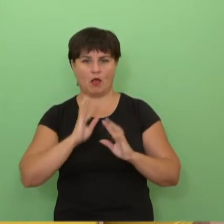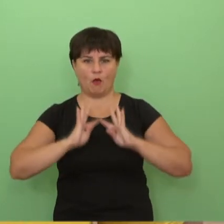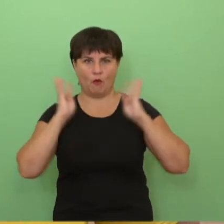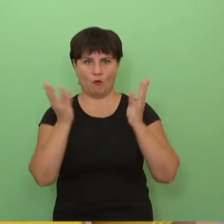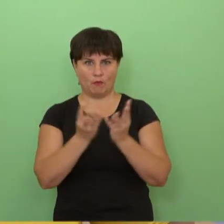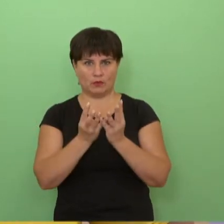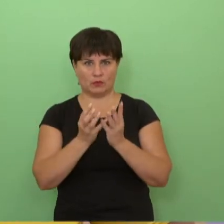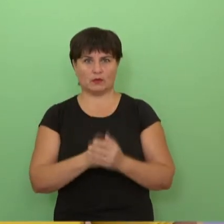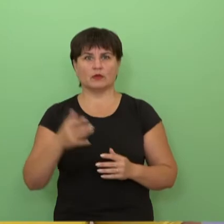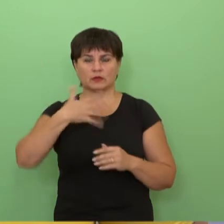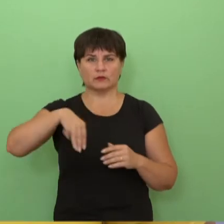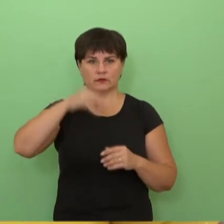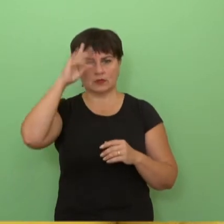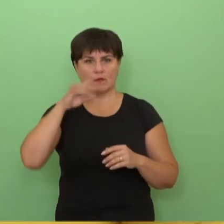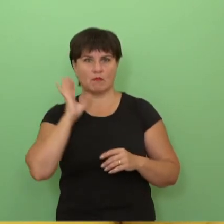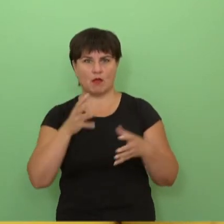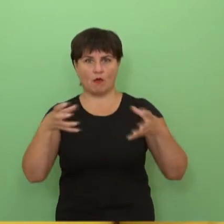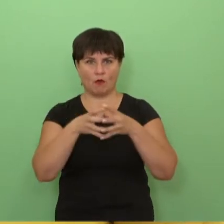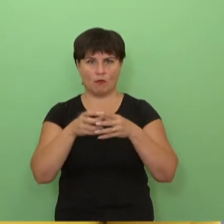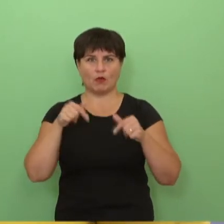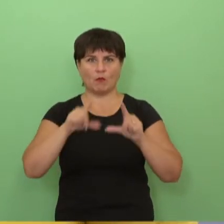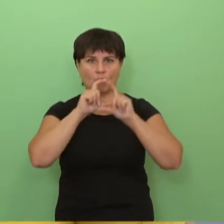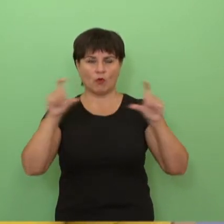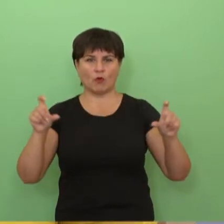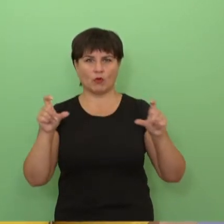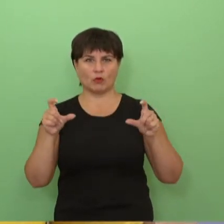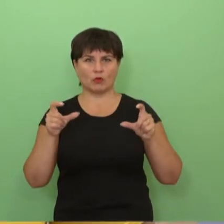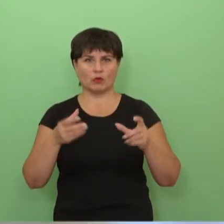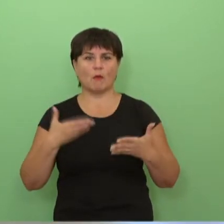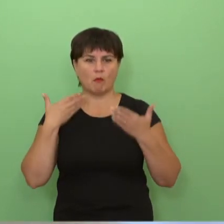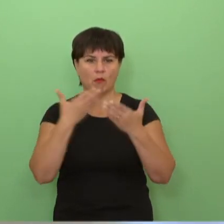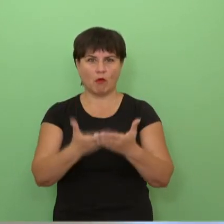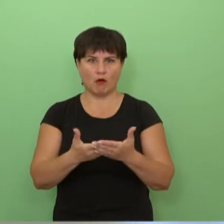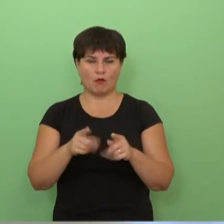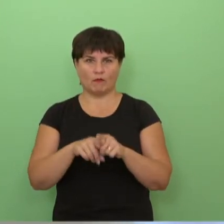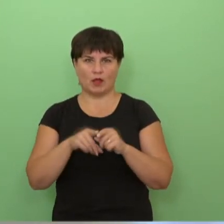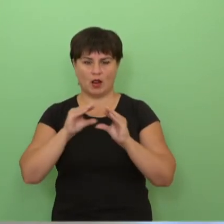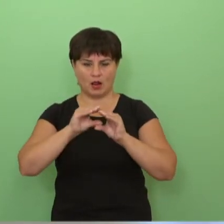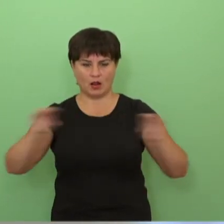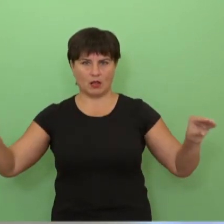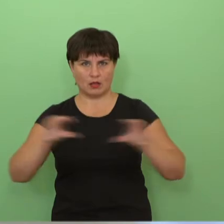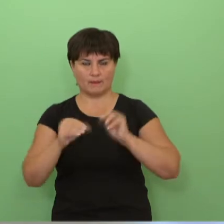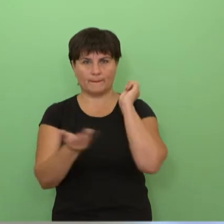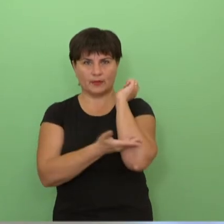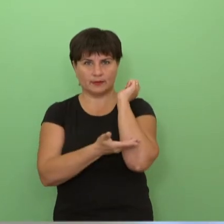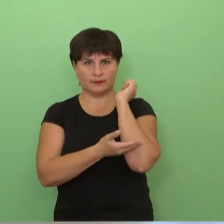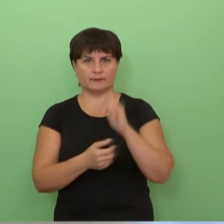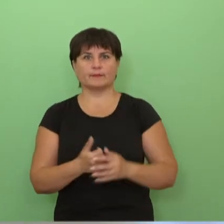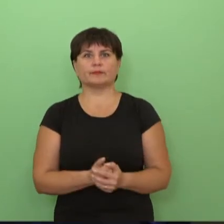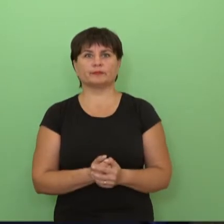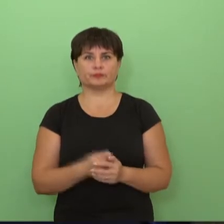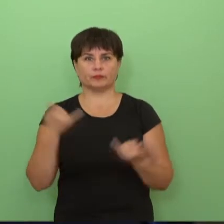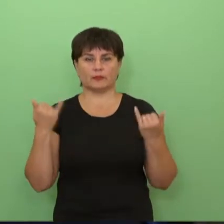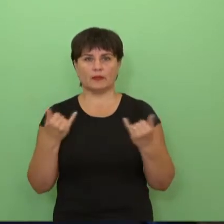mokyklai paukojo ir lentų, kurias dabar mokytojas audronis naudoja